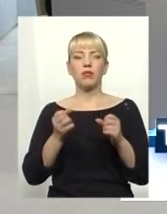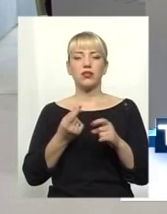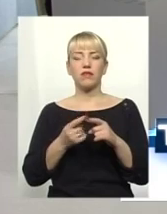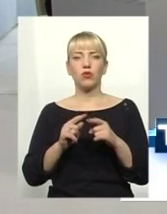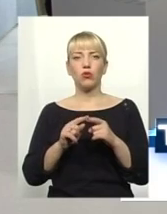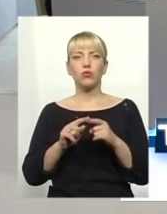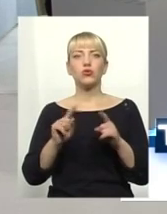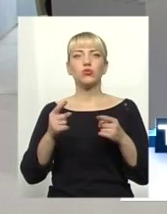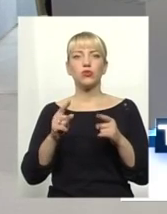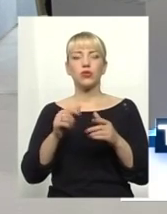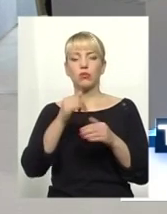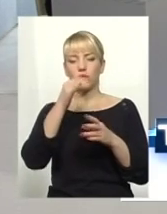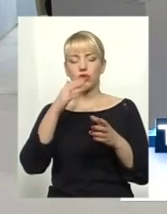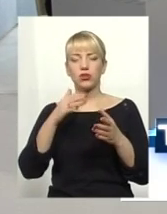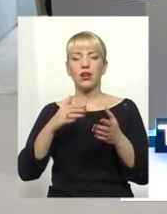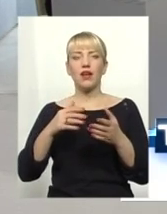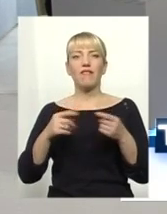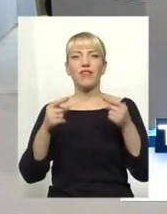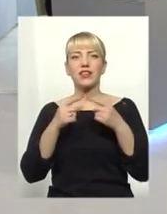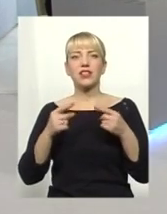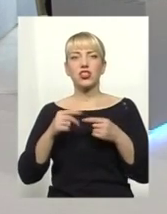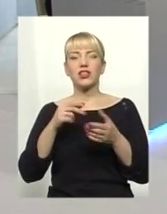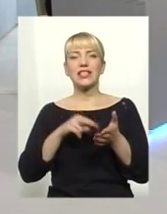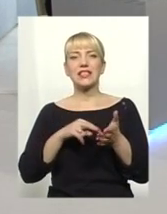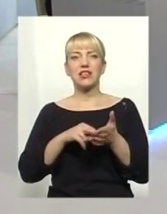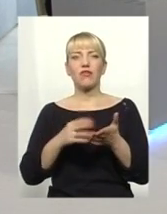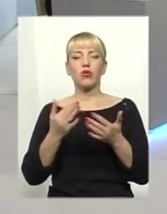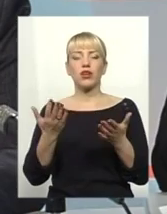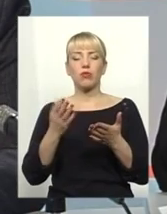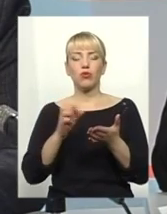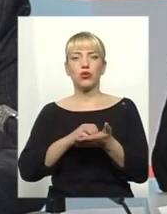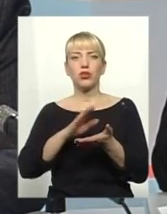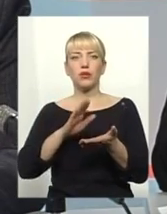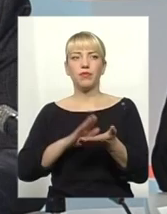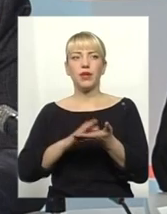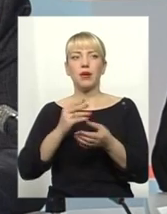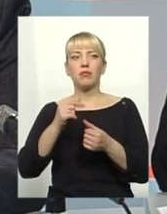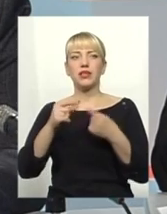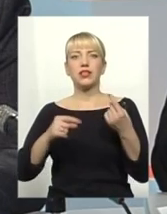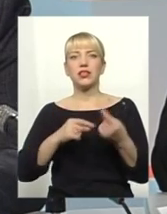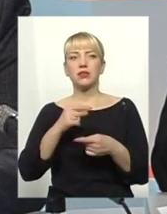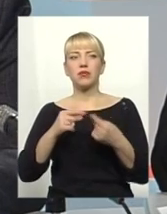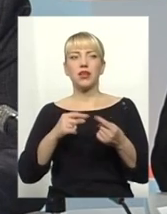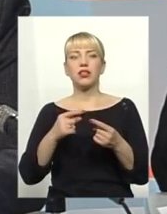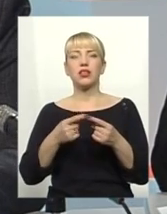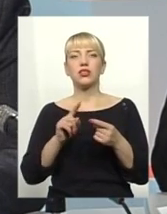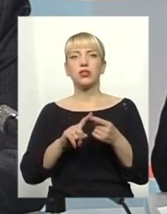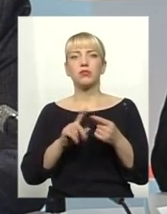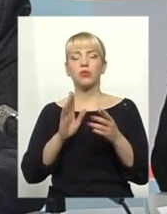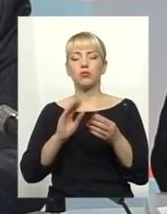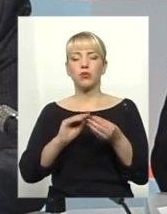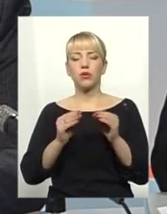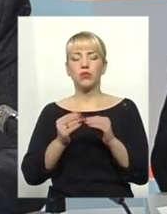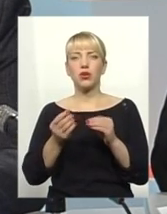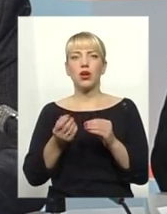можуть визначити ставку, по якій оподаткувати ці доходи, які задекларують бізнесмени, і не зможуть пояснити, чи проблематично буде пояснити